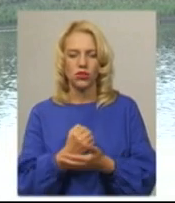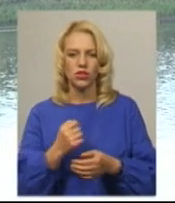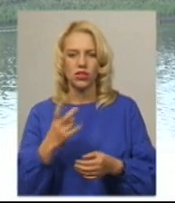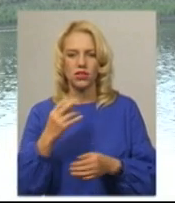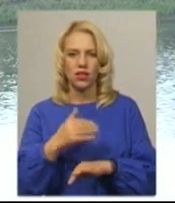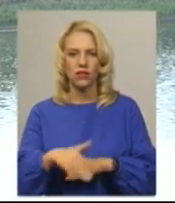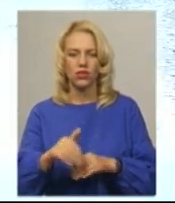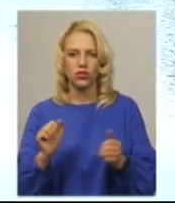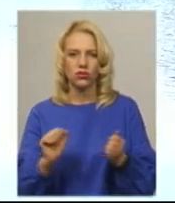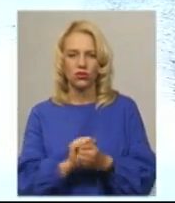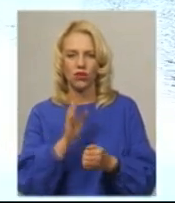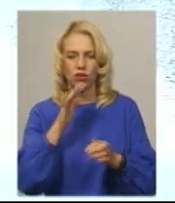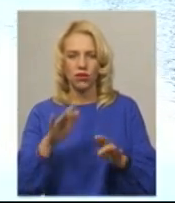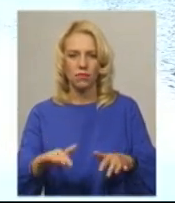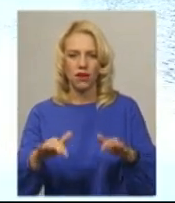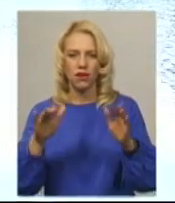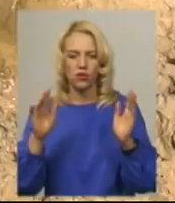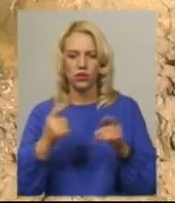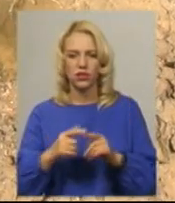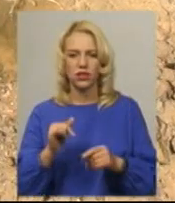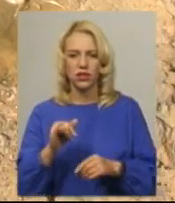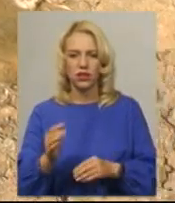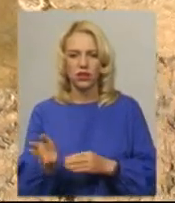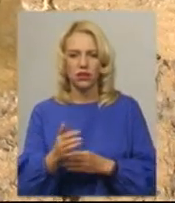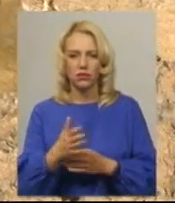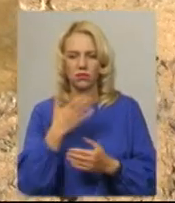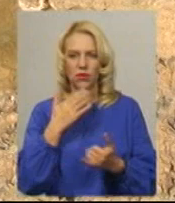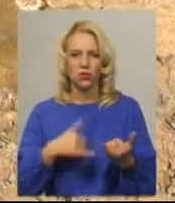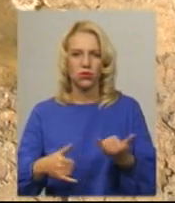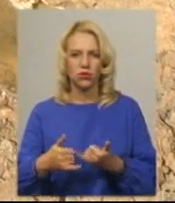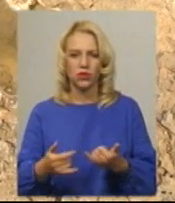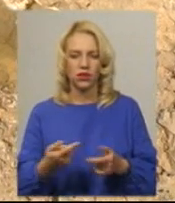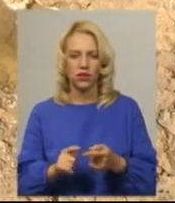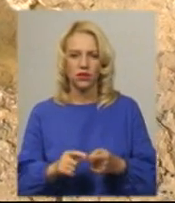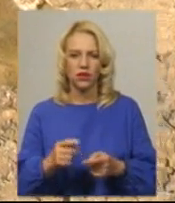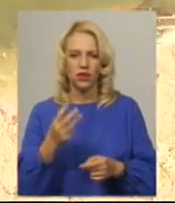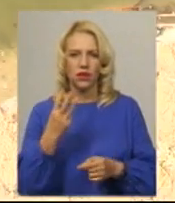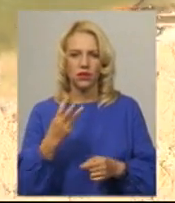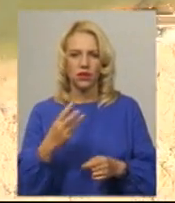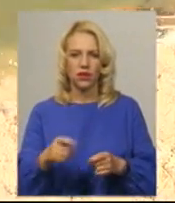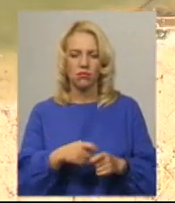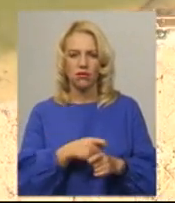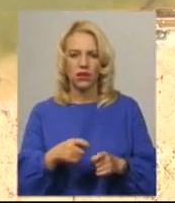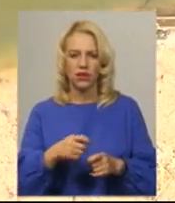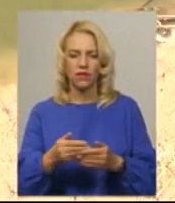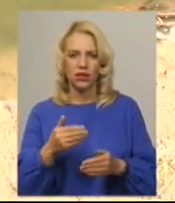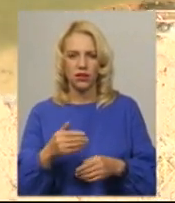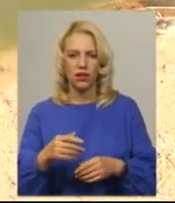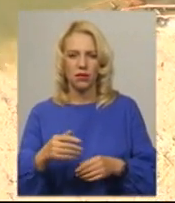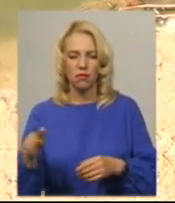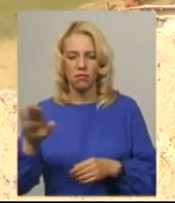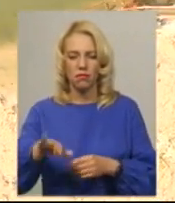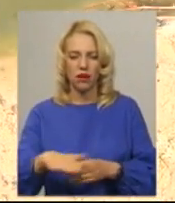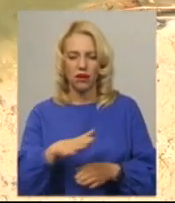випаровується сама по собі. Запах був постійно, риба була метрів три-чотири від берега, повністю була засипано рибою. Як ви бачите,